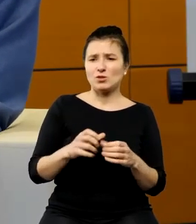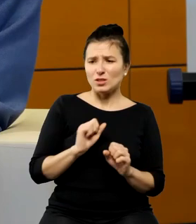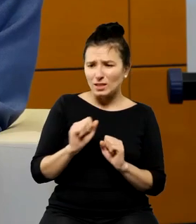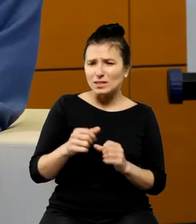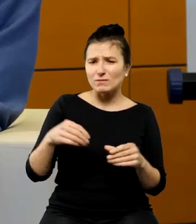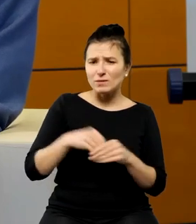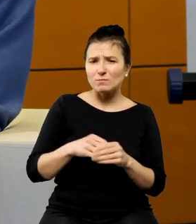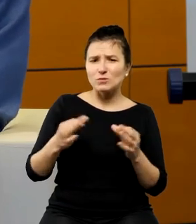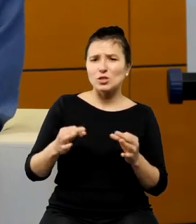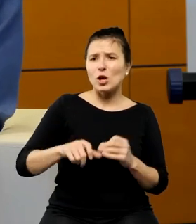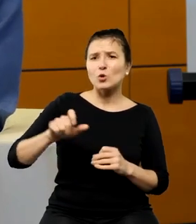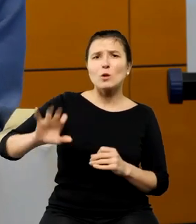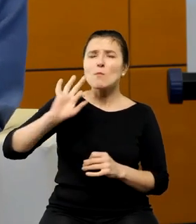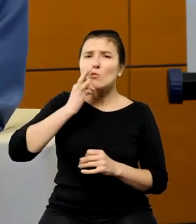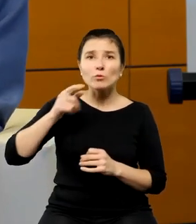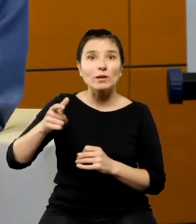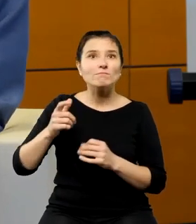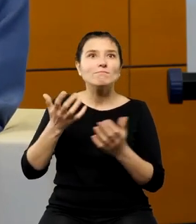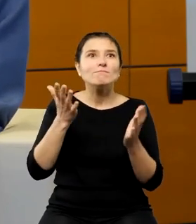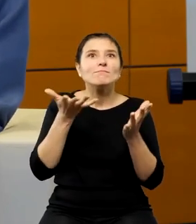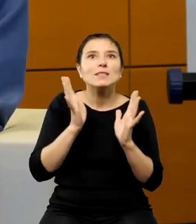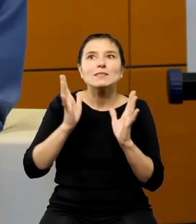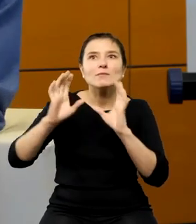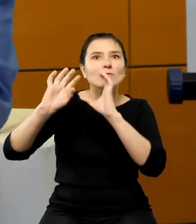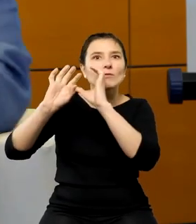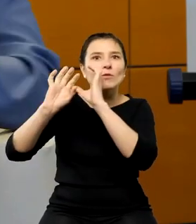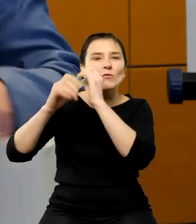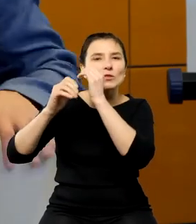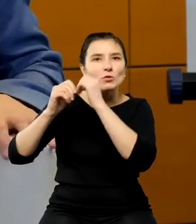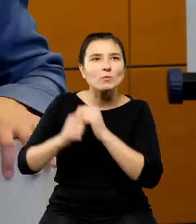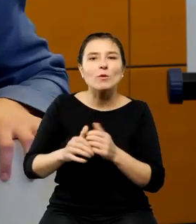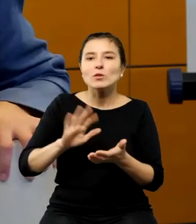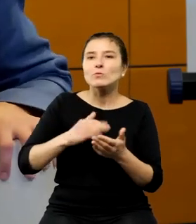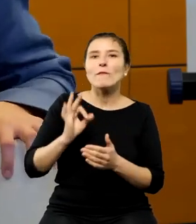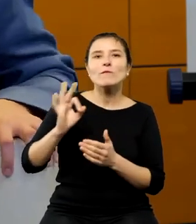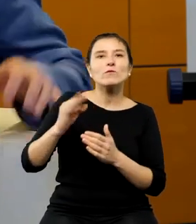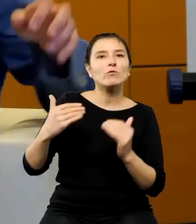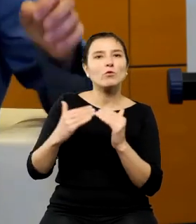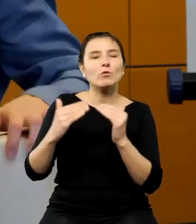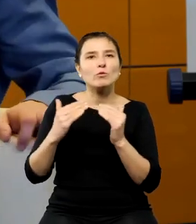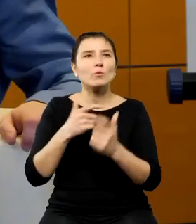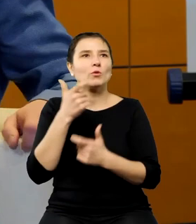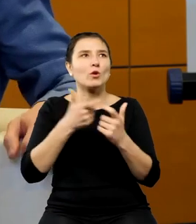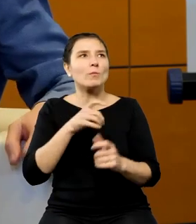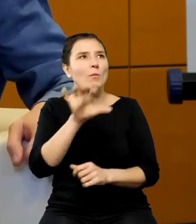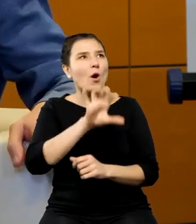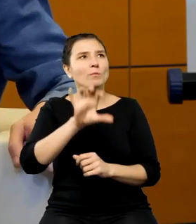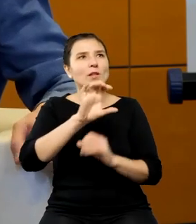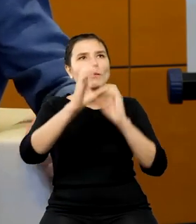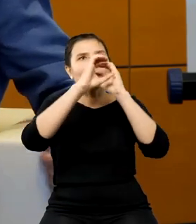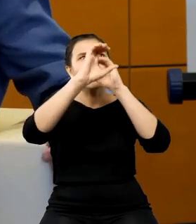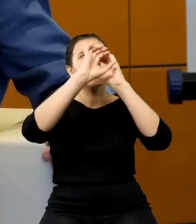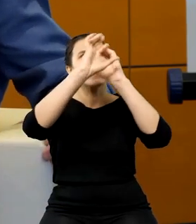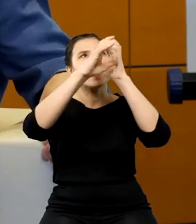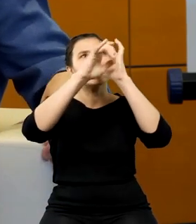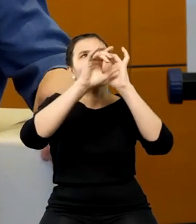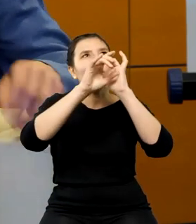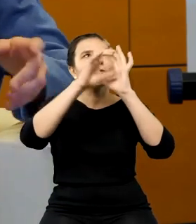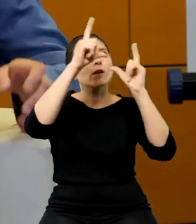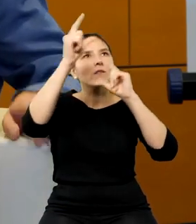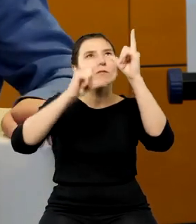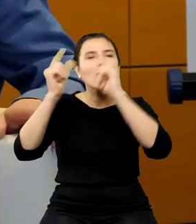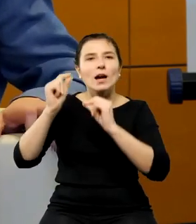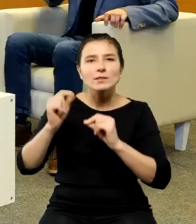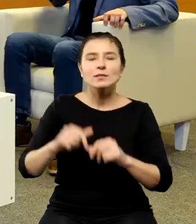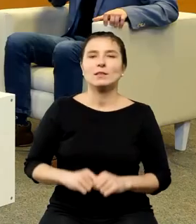prowadzą w ogródku teleskopami swoje obserwacje czy ta tradycja kółek astronomicznych jeszcze przecież w latach 90 tak silna nie